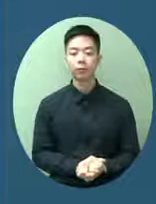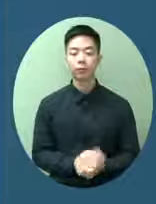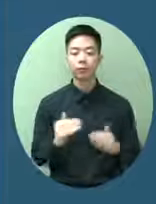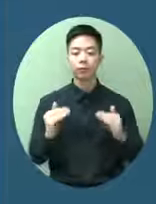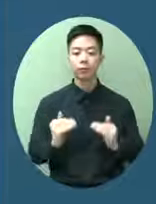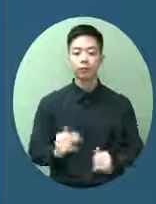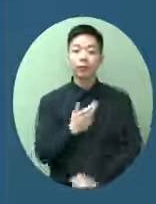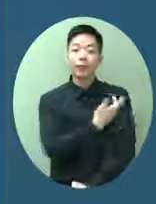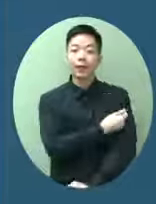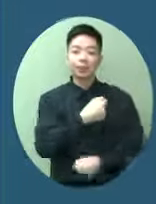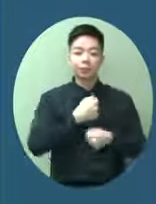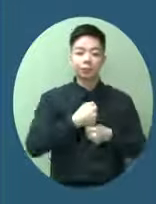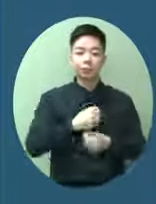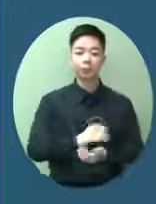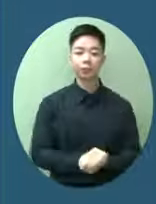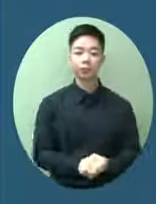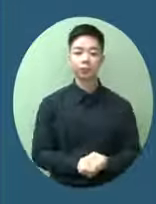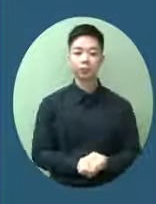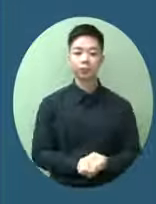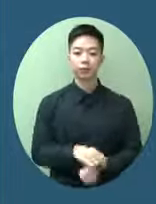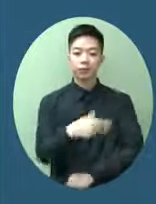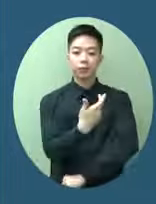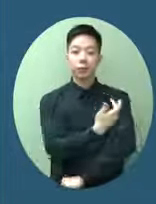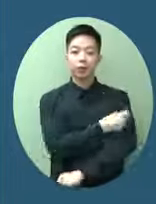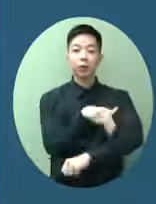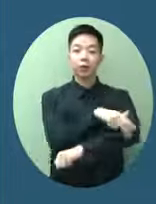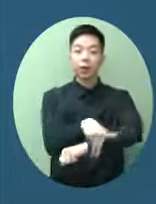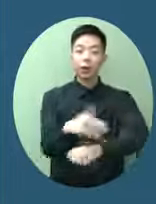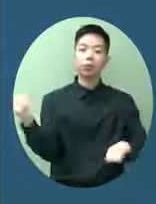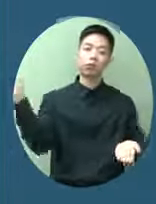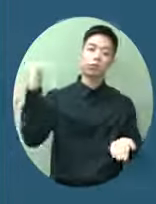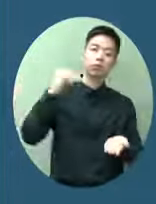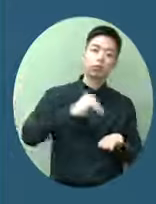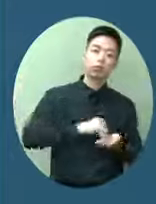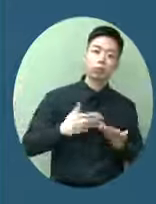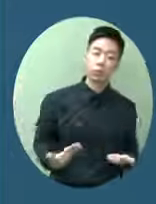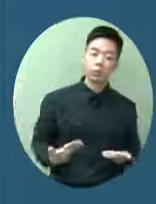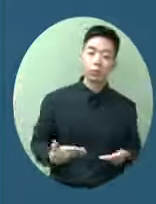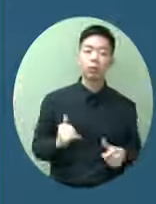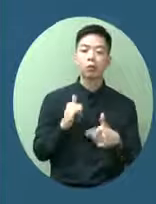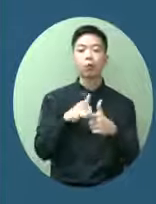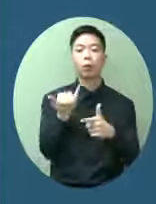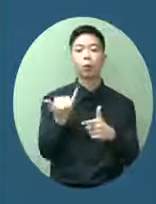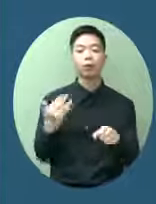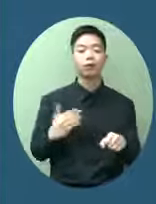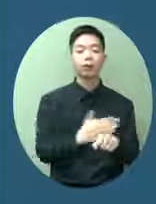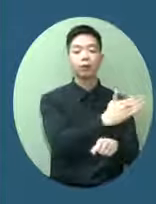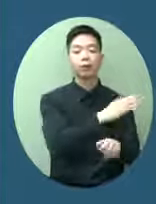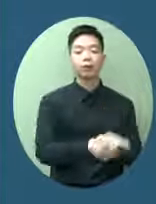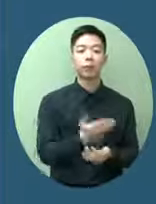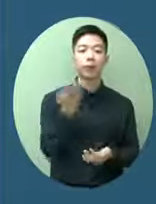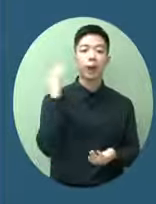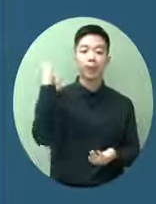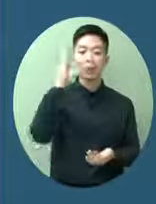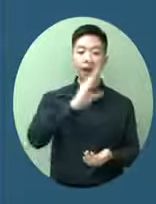工作我們的接種計劃到今天都超過了半年了以昨晚